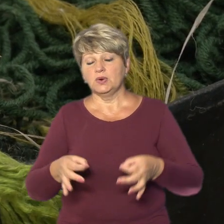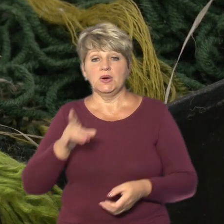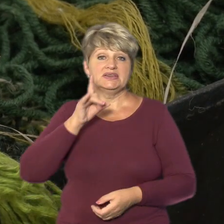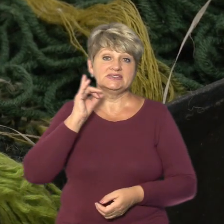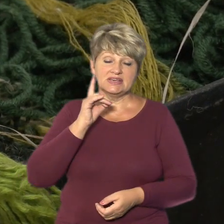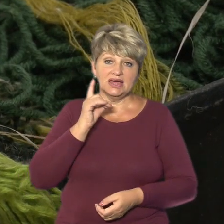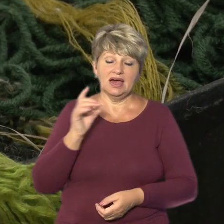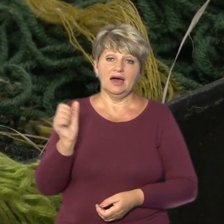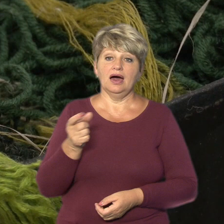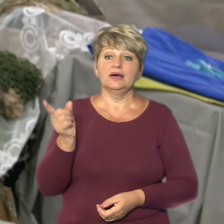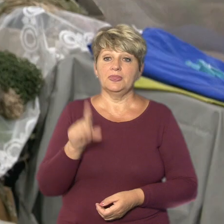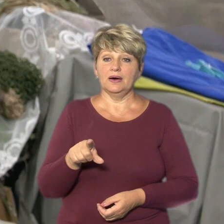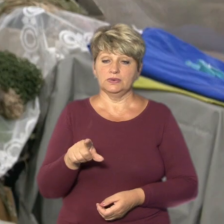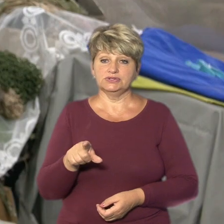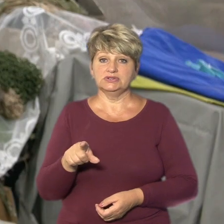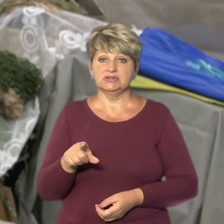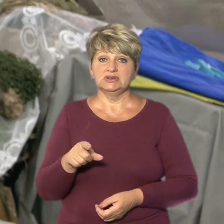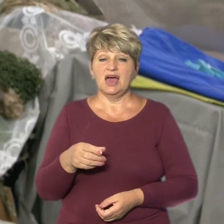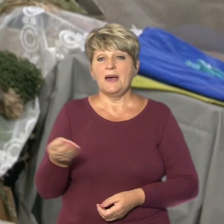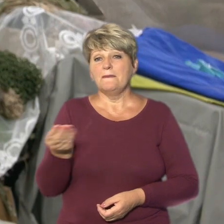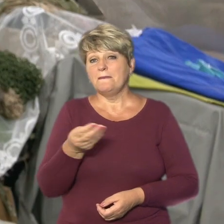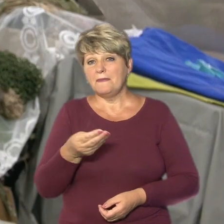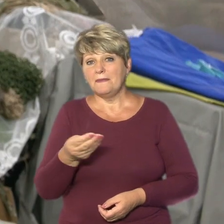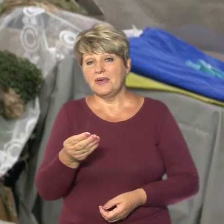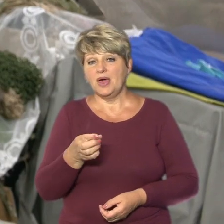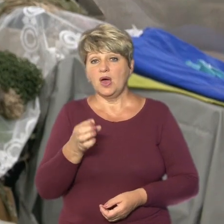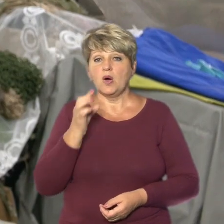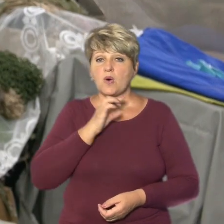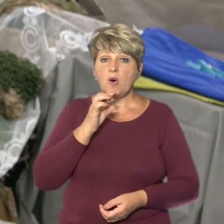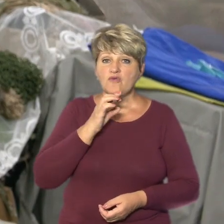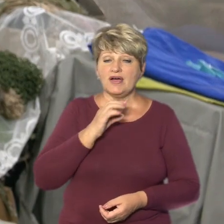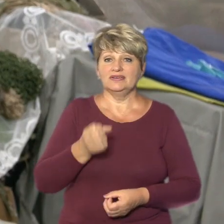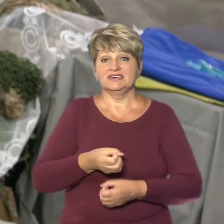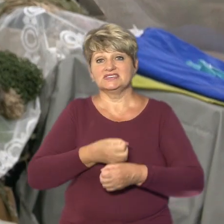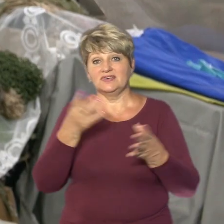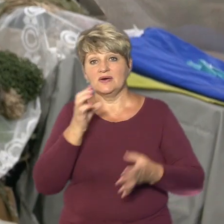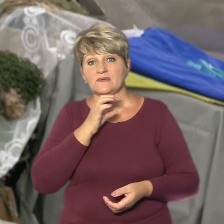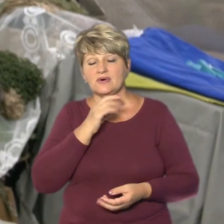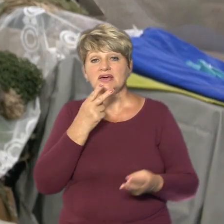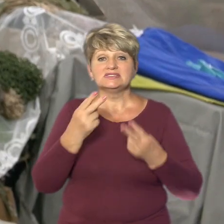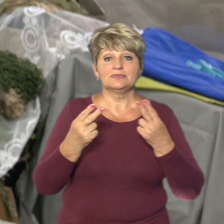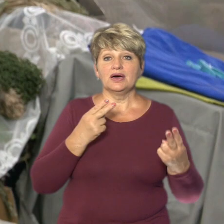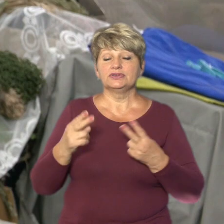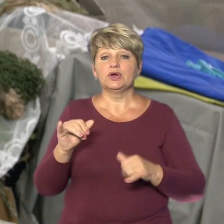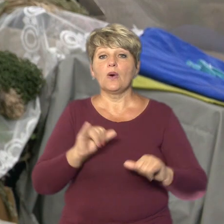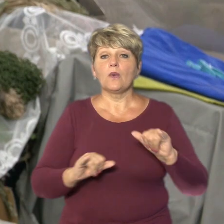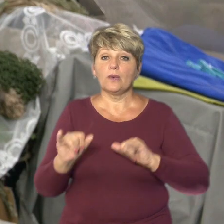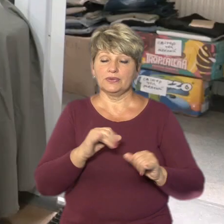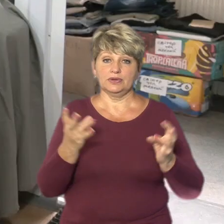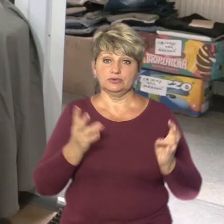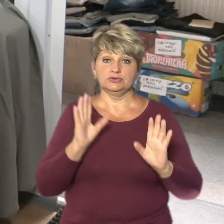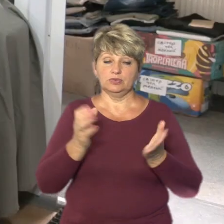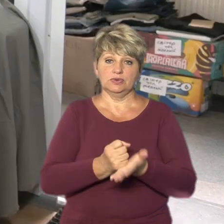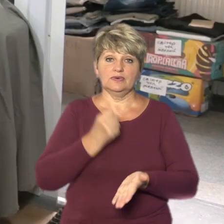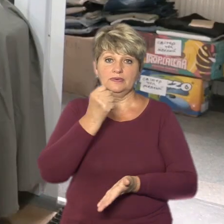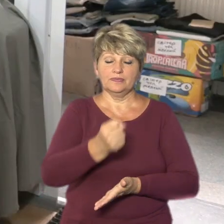а також піщана, кофейна, світло-кофейна, залежно від регіону, куди потрібна дана кікімора.